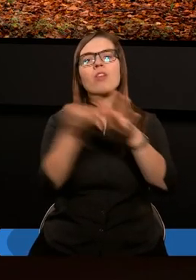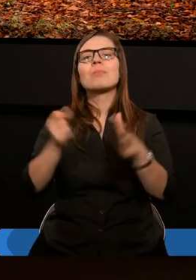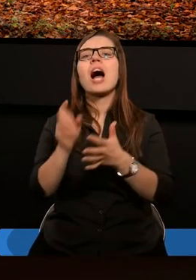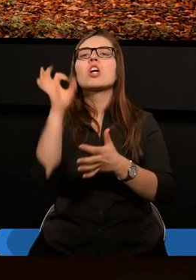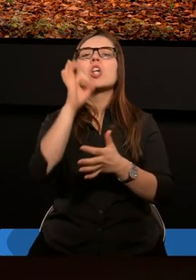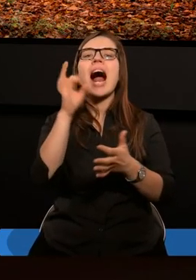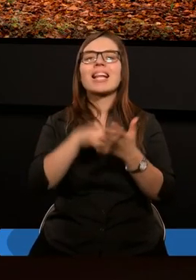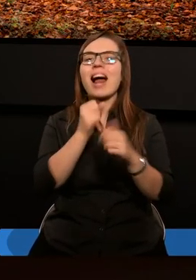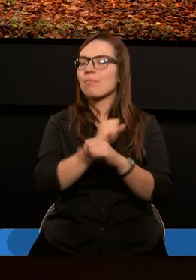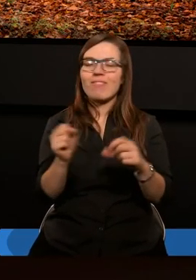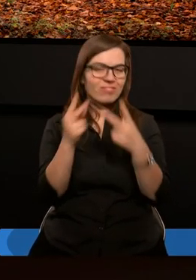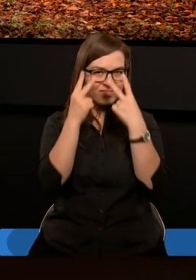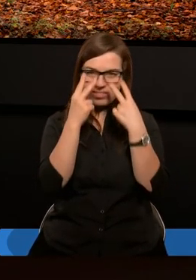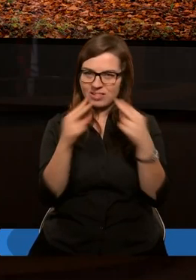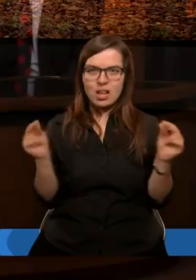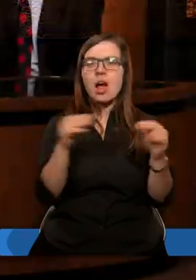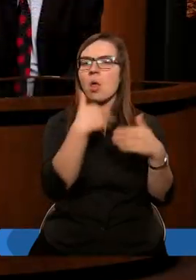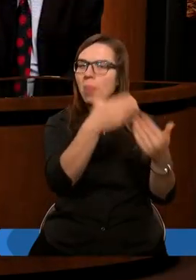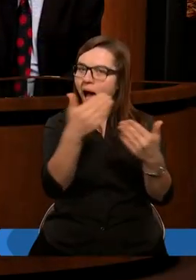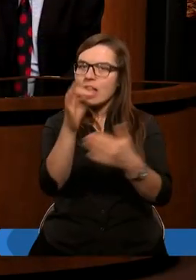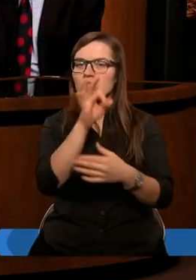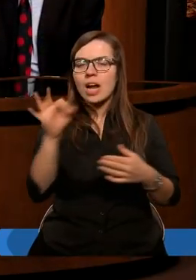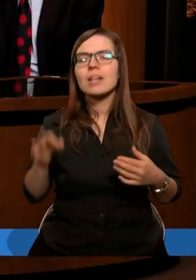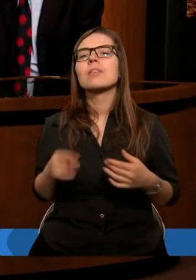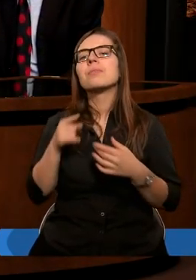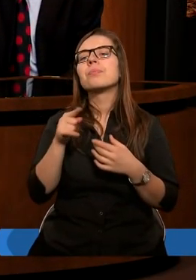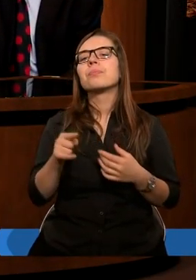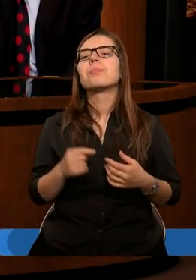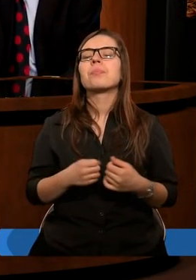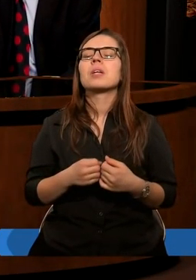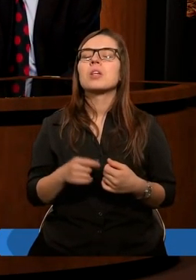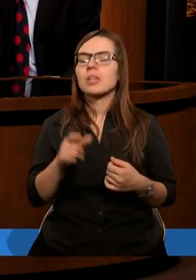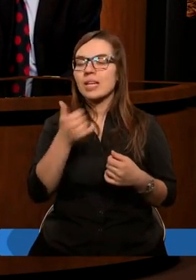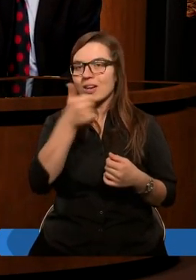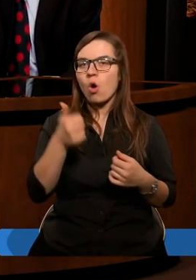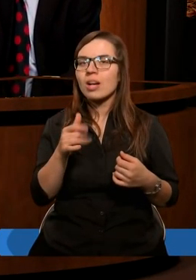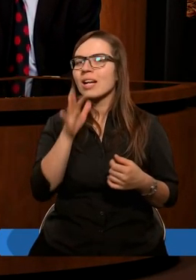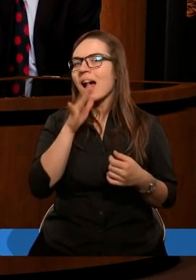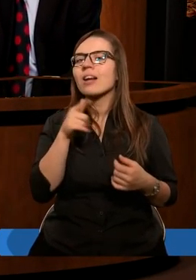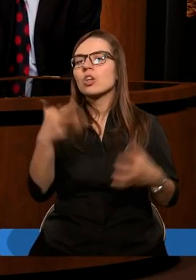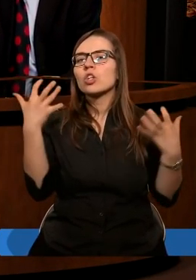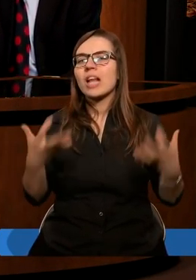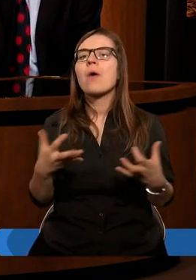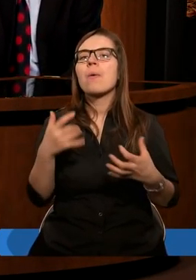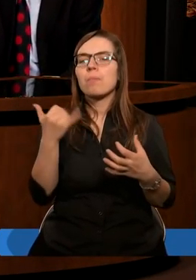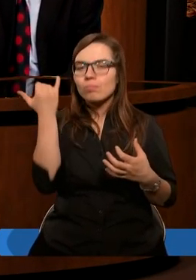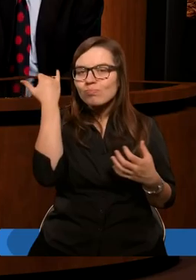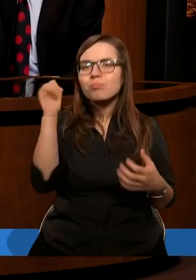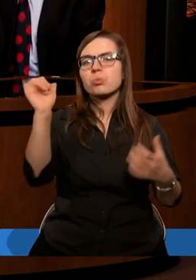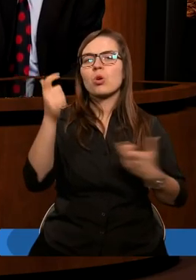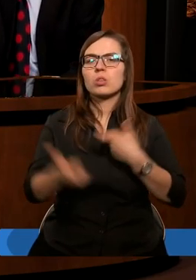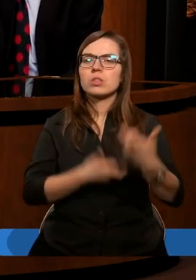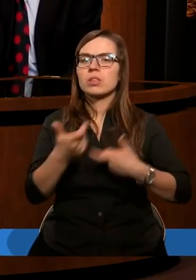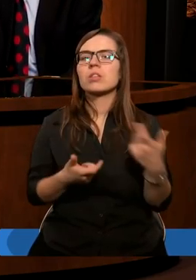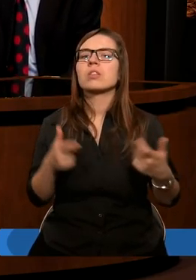ludziom. Oczywiście. I nawet jednostkom z Izraela, które chciały to pełnić, no